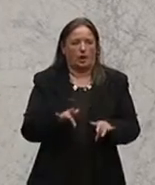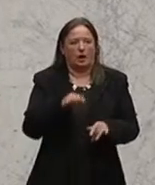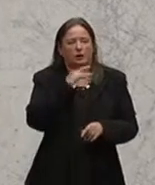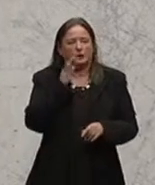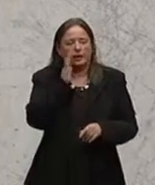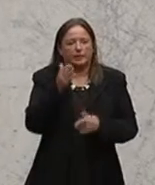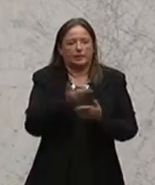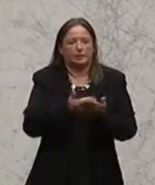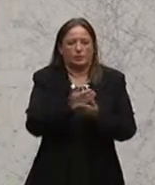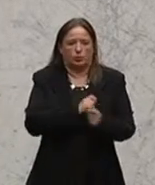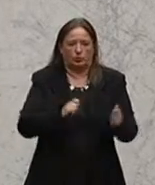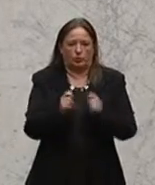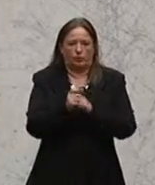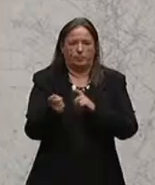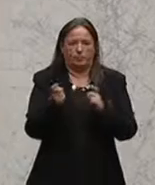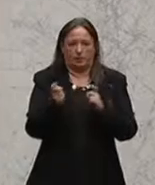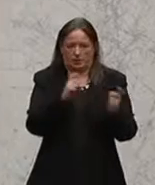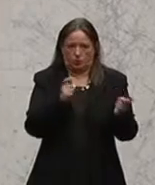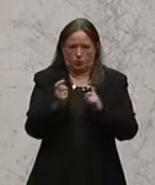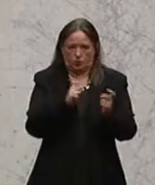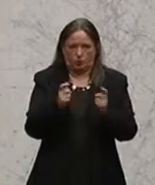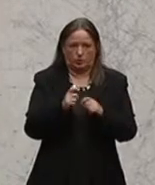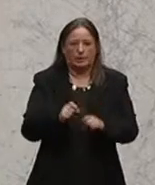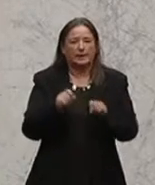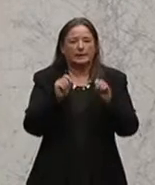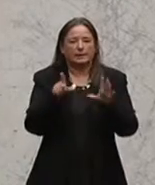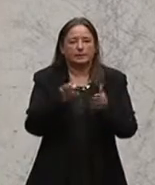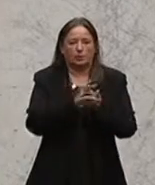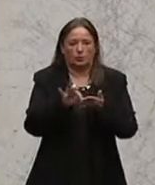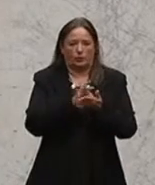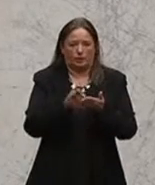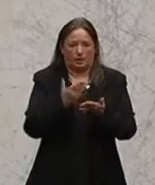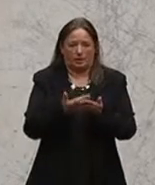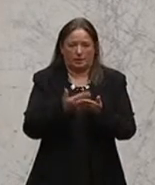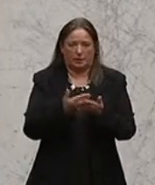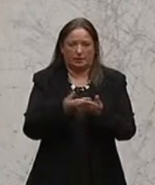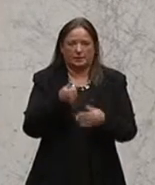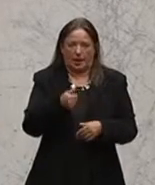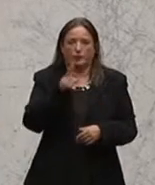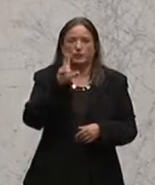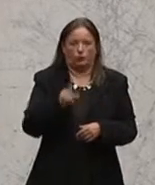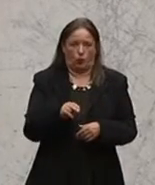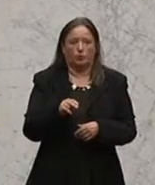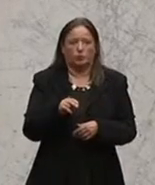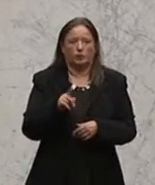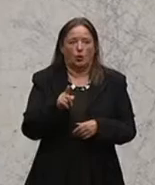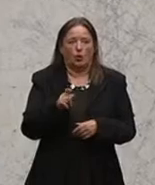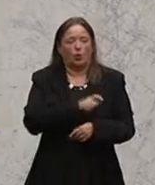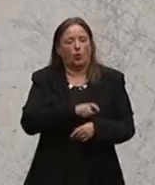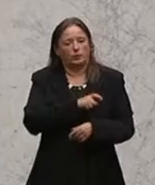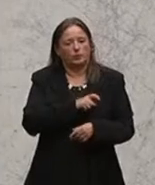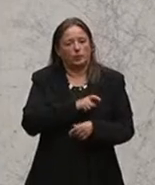Bildungsreformkommission diskutiert. Der 17.11. ist ein von der Kommission sich selbst gesetzter